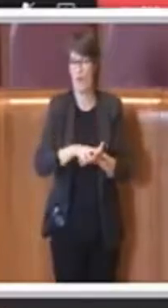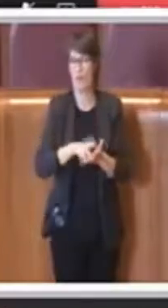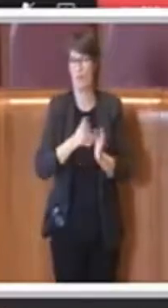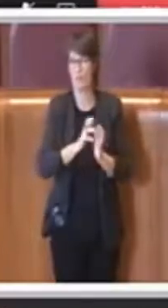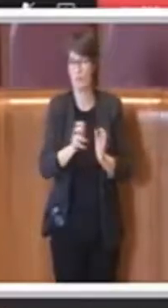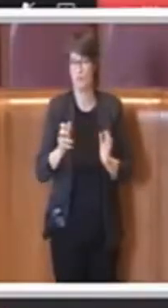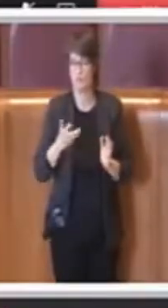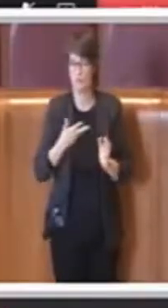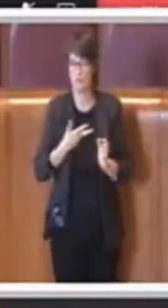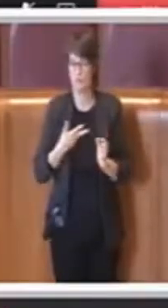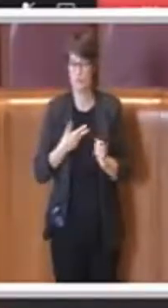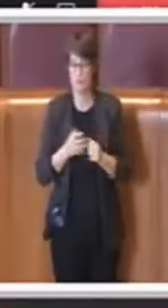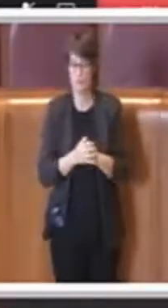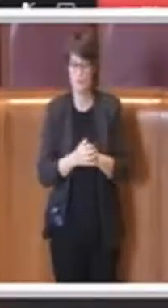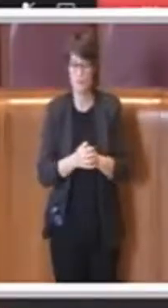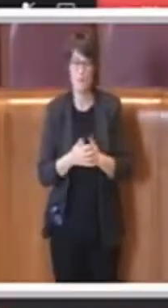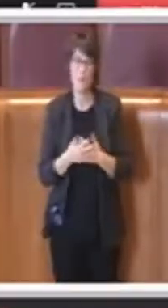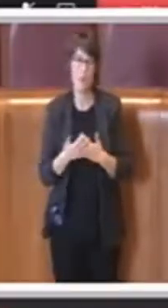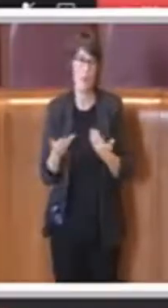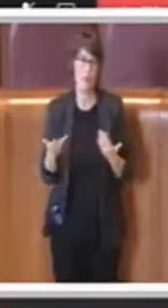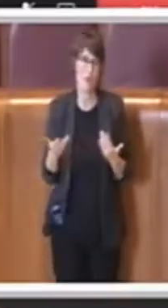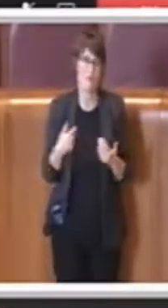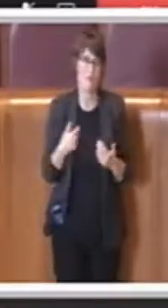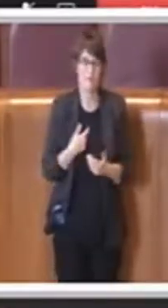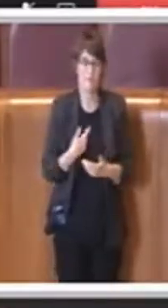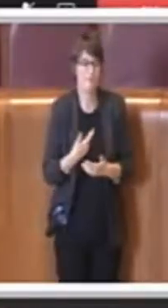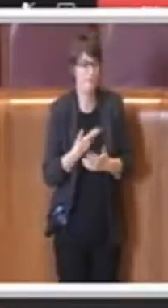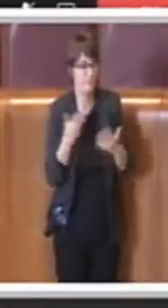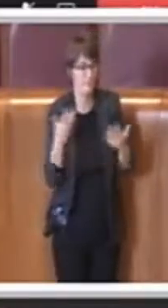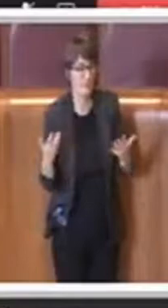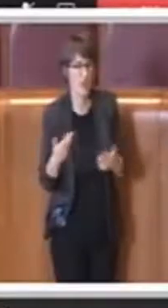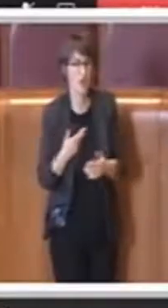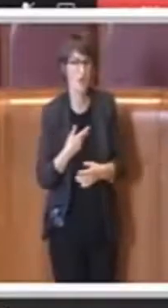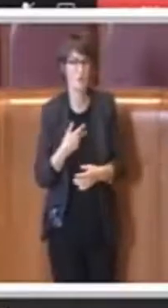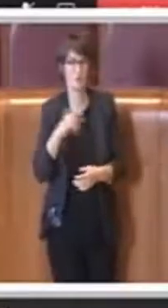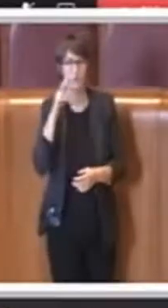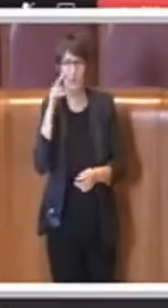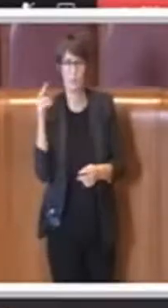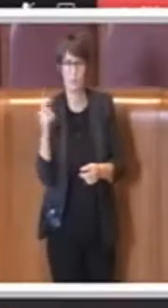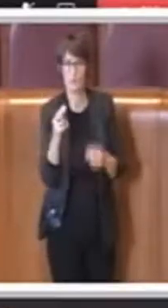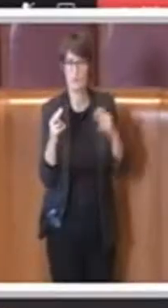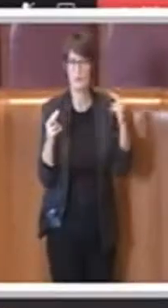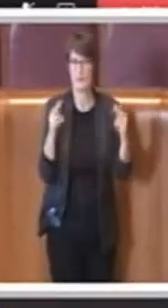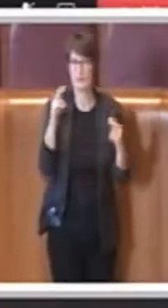comprendo che è poi ovvio che ci sono punti di vista diversi